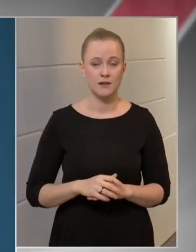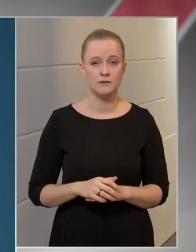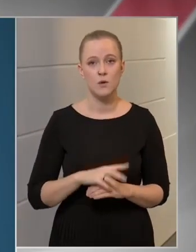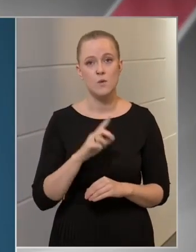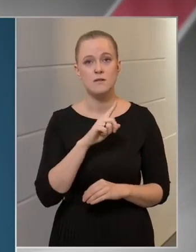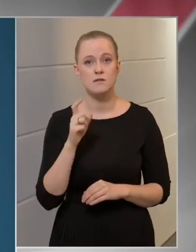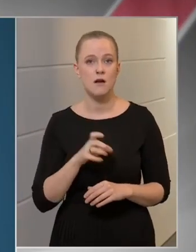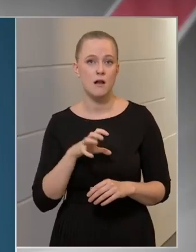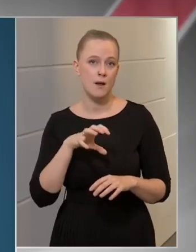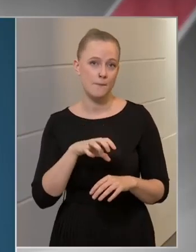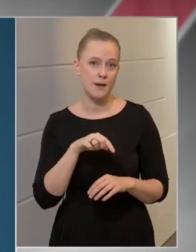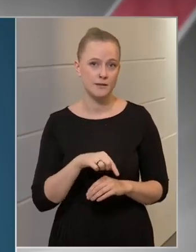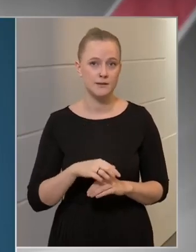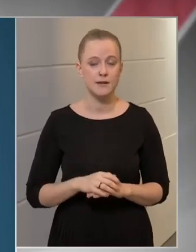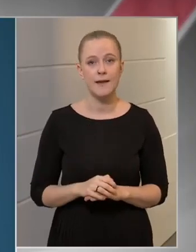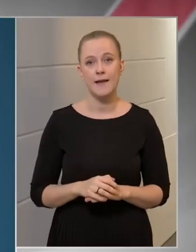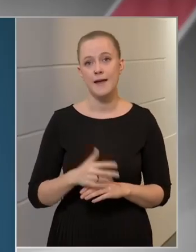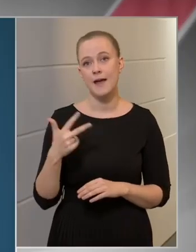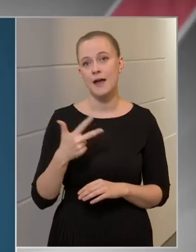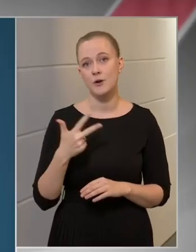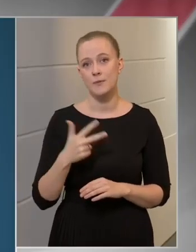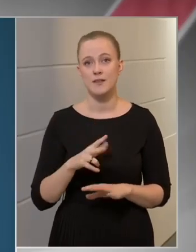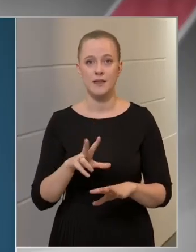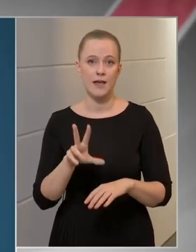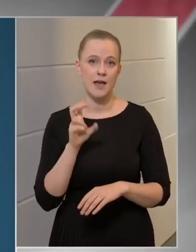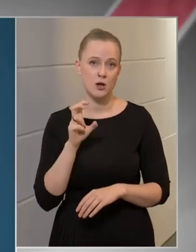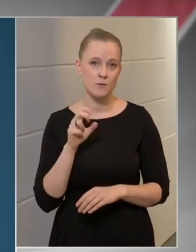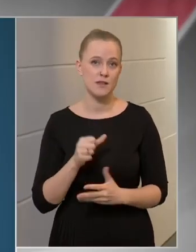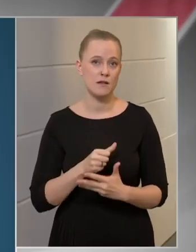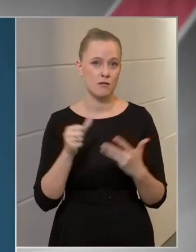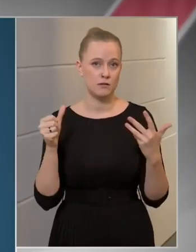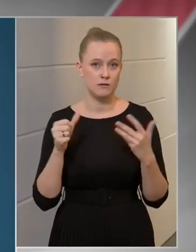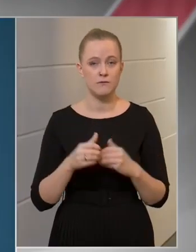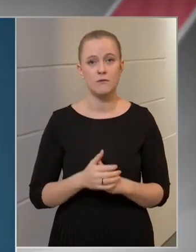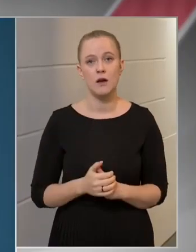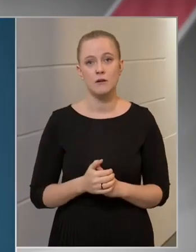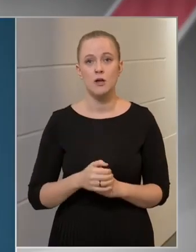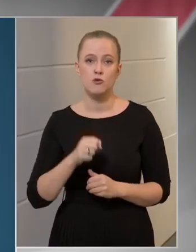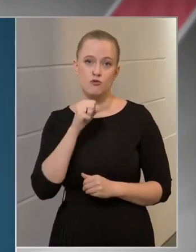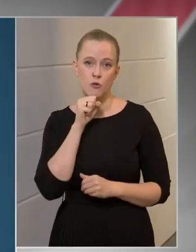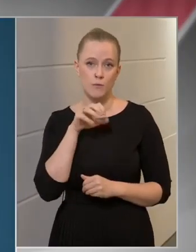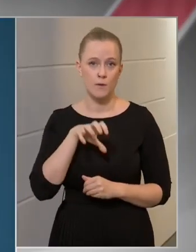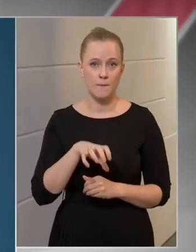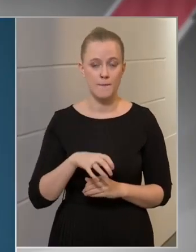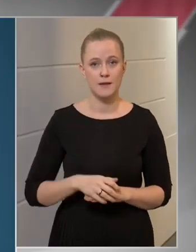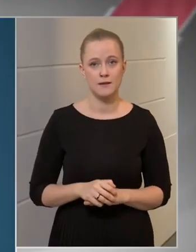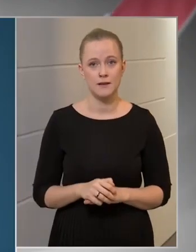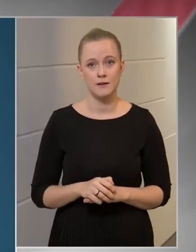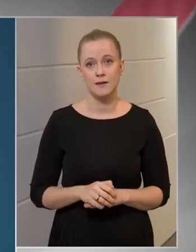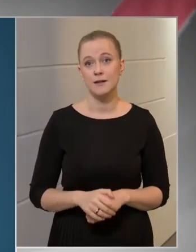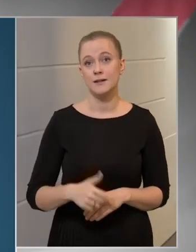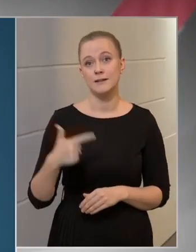Zala megyében 3360, Somogy megyében